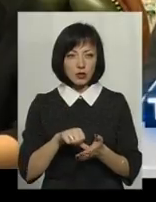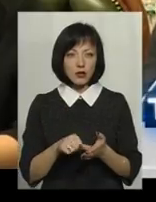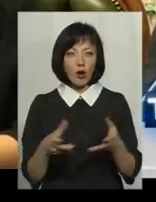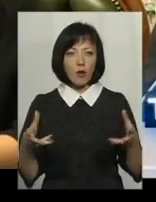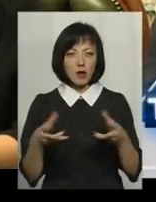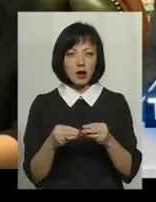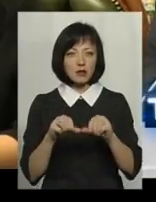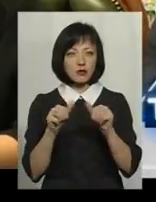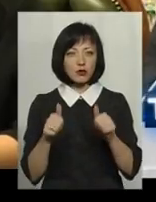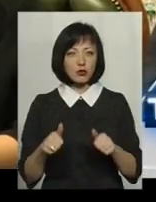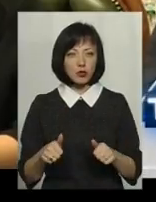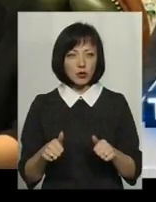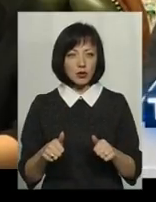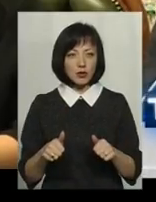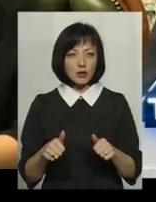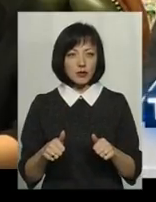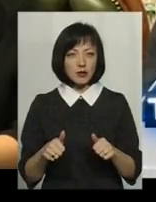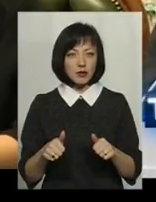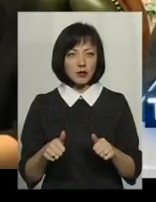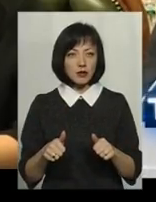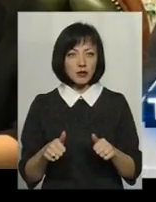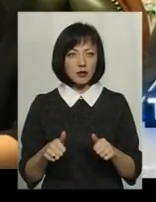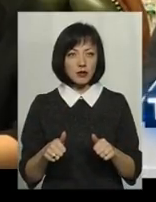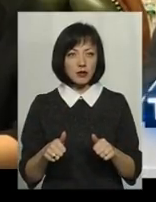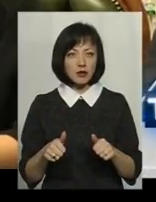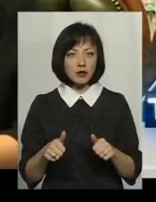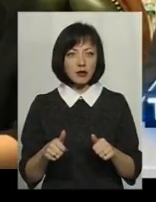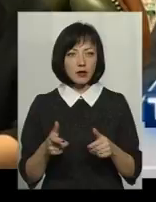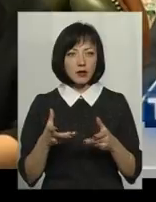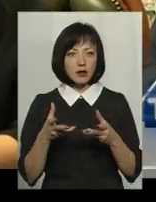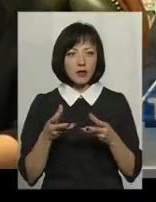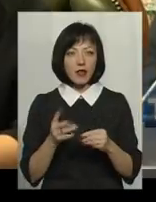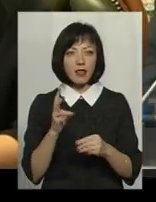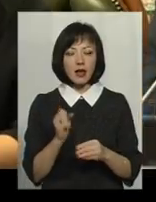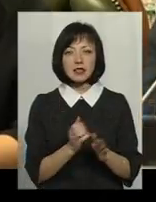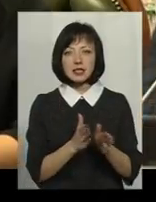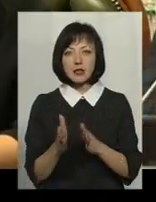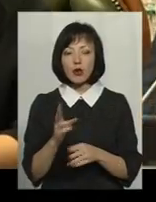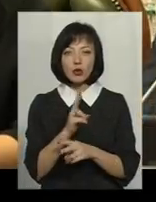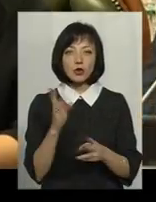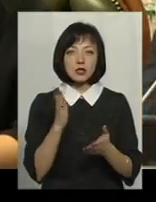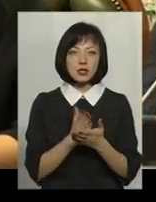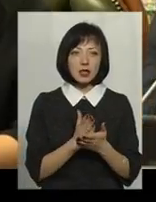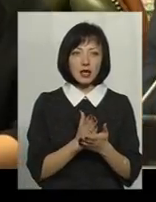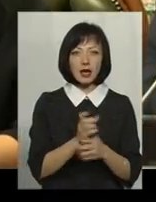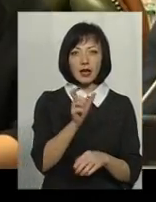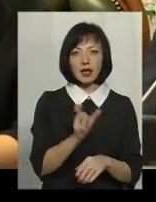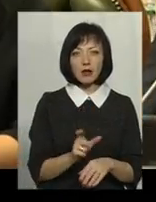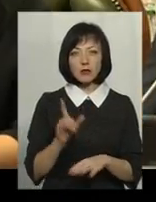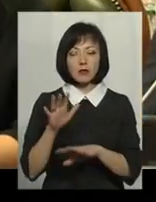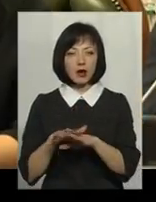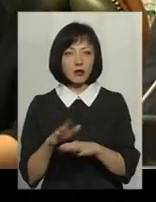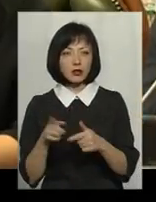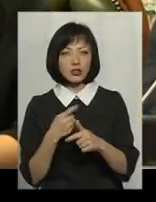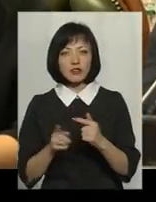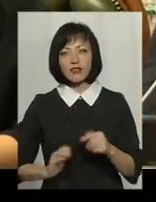активно-прощеного іністеративного сподаря за системою, не просто, що хтось є п'яним кріємом, чи панком, чи якось певної